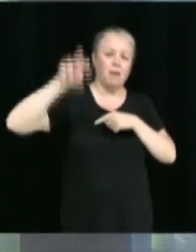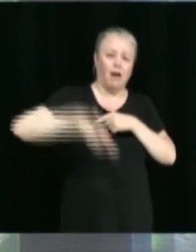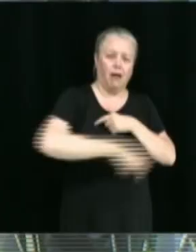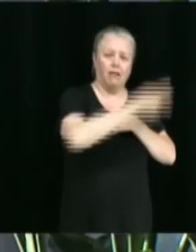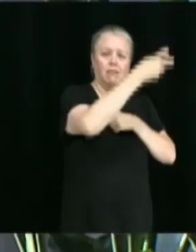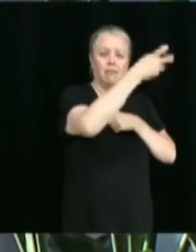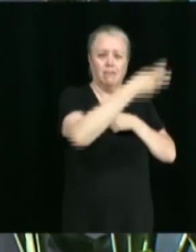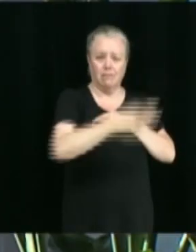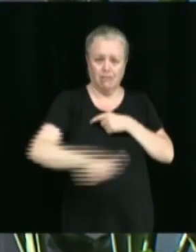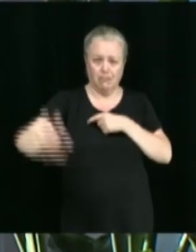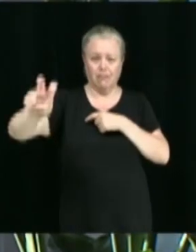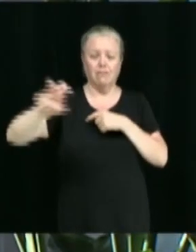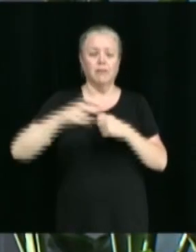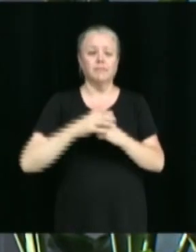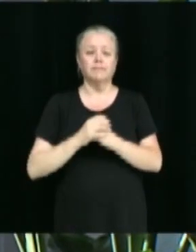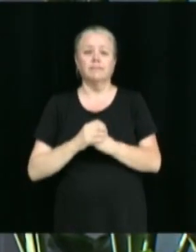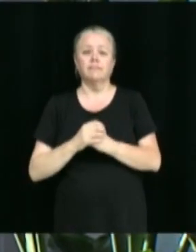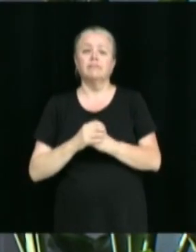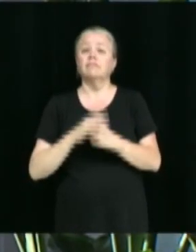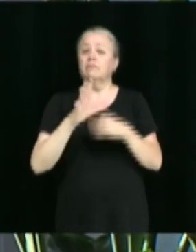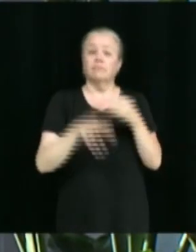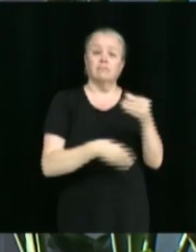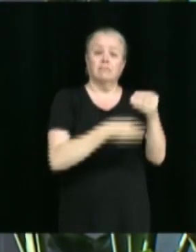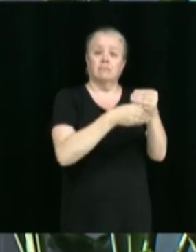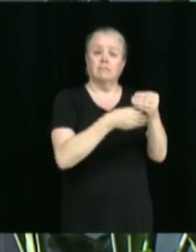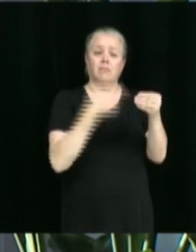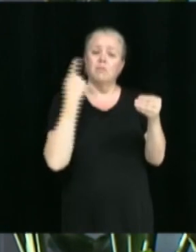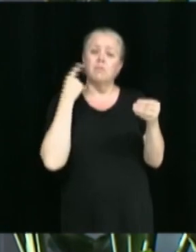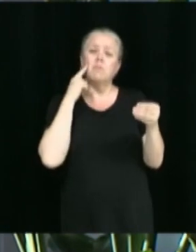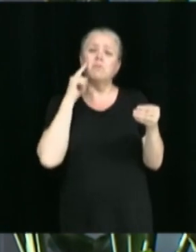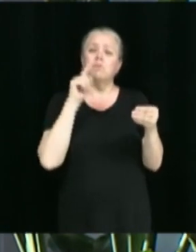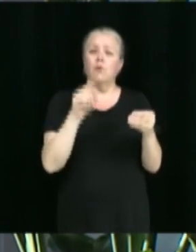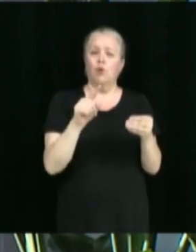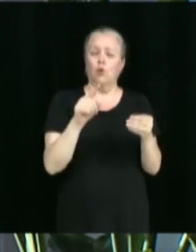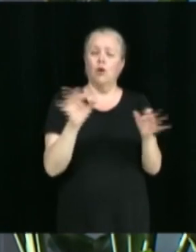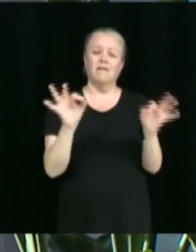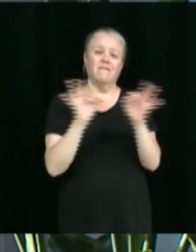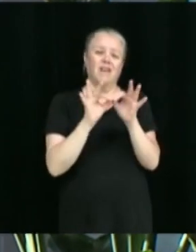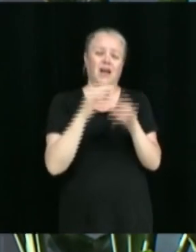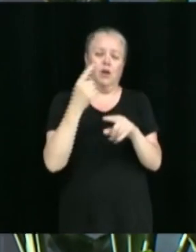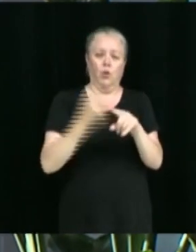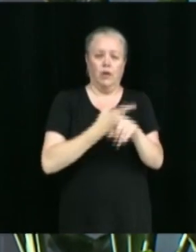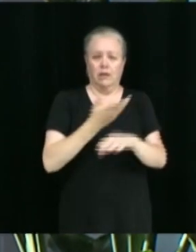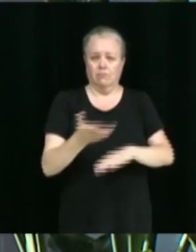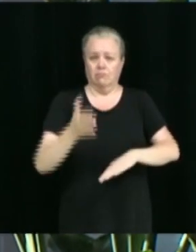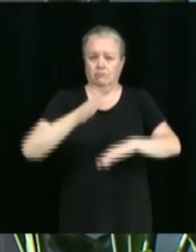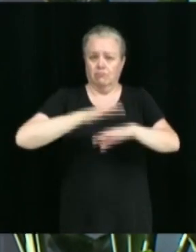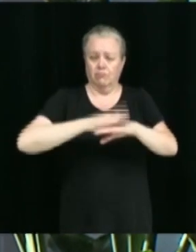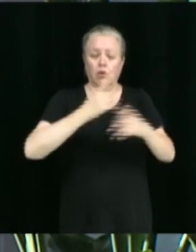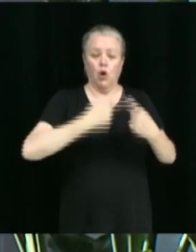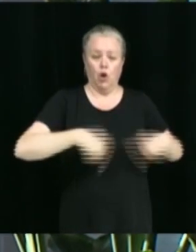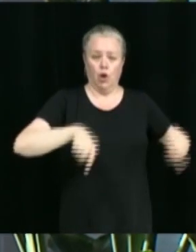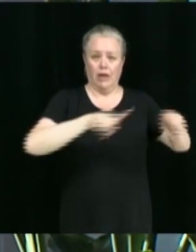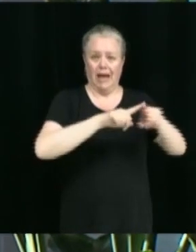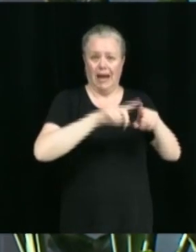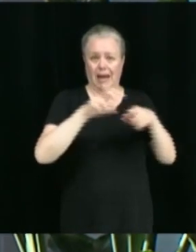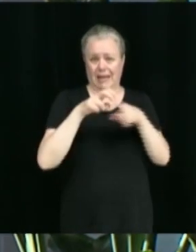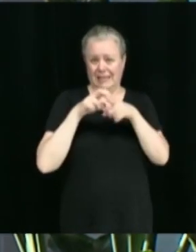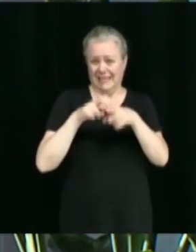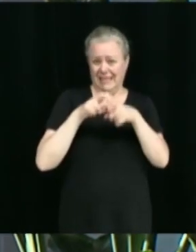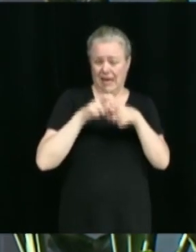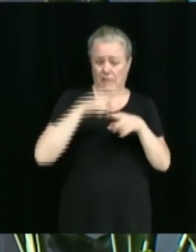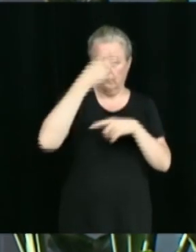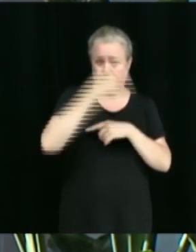Il s'agit d'un adenda visant à l'augmentation des frais de loyer du Local Skate Park Victoriaville